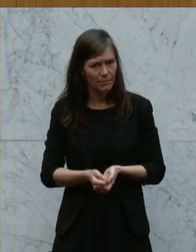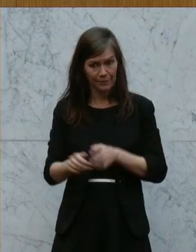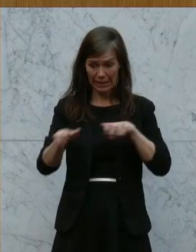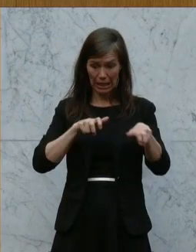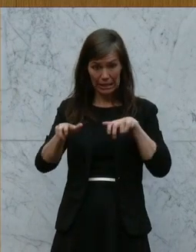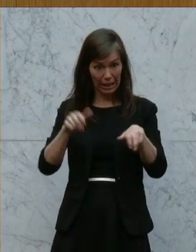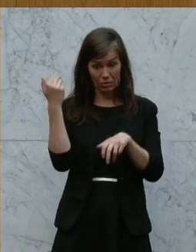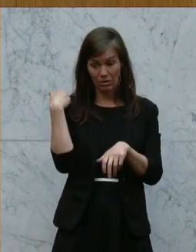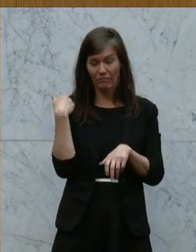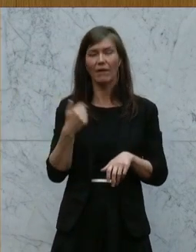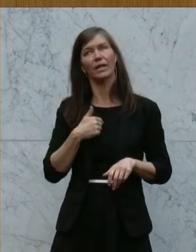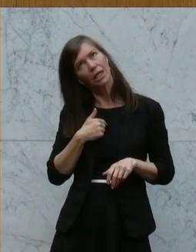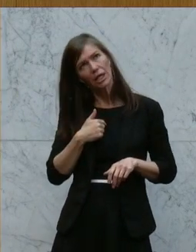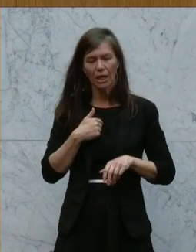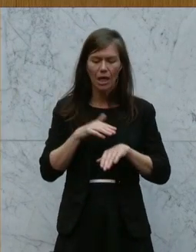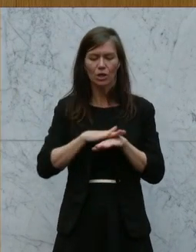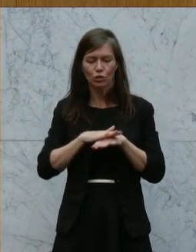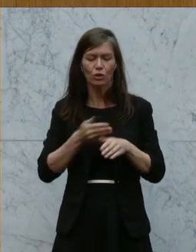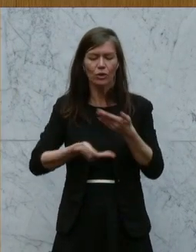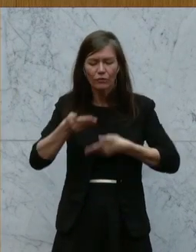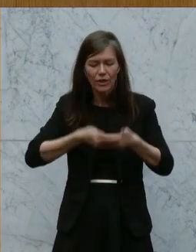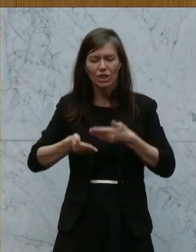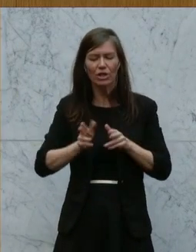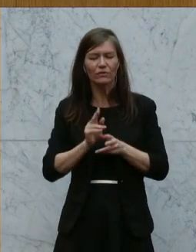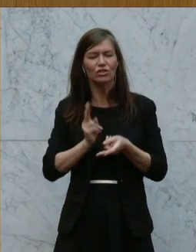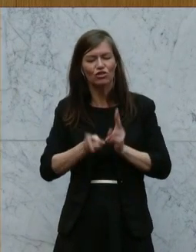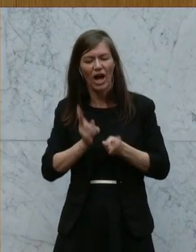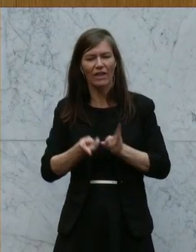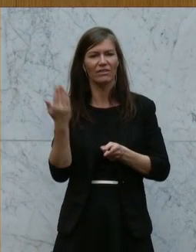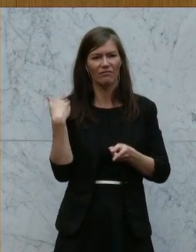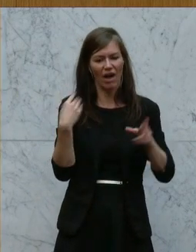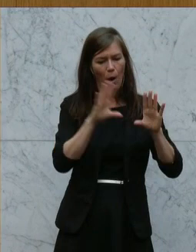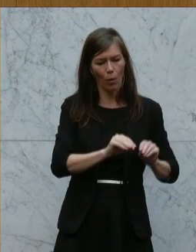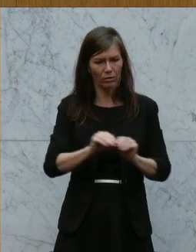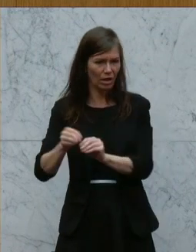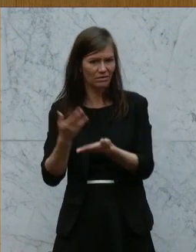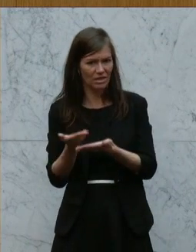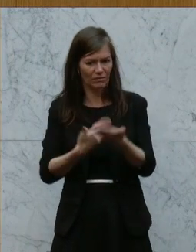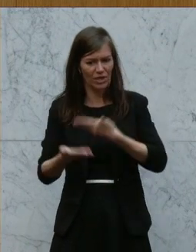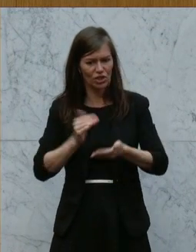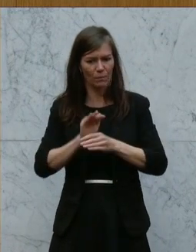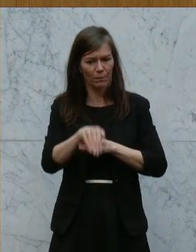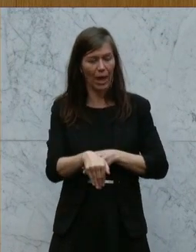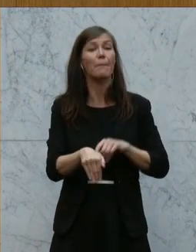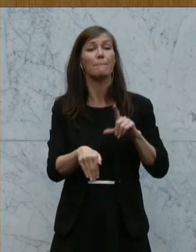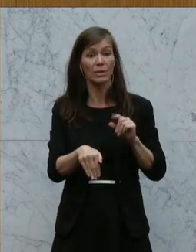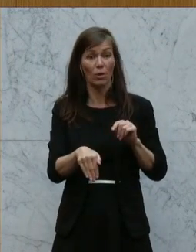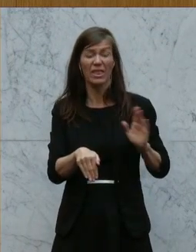entschuldigen für die wirtschaftlichen Schäden, die entstanden sind durch die Lockdowns und es wurde eine derartig expansive